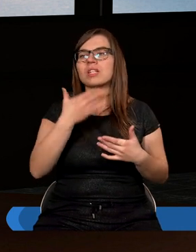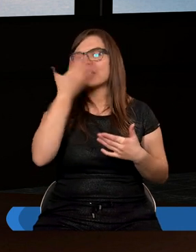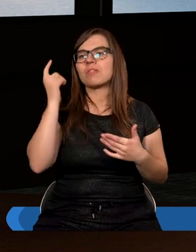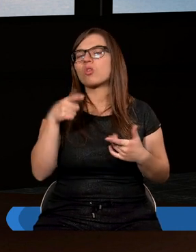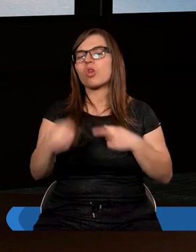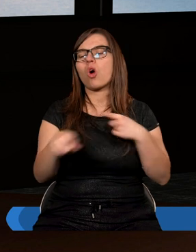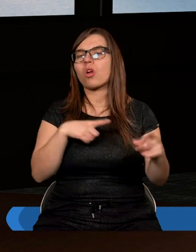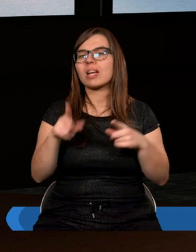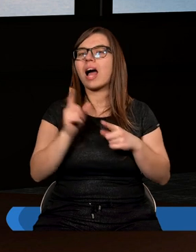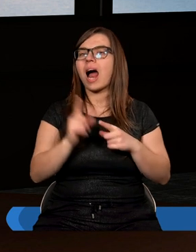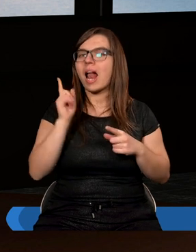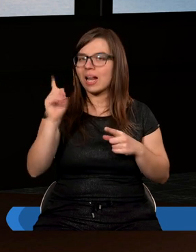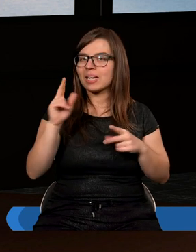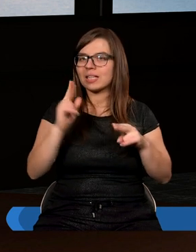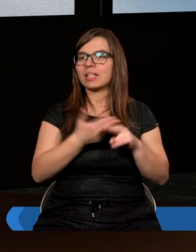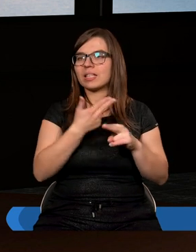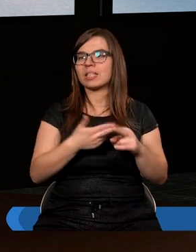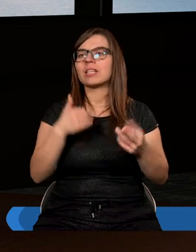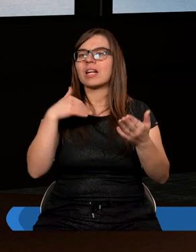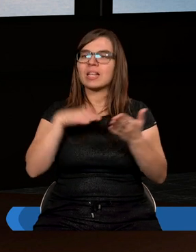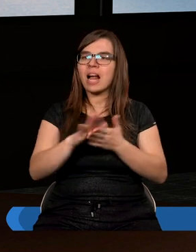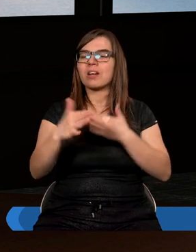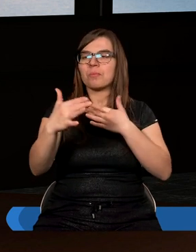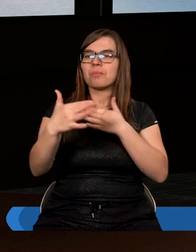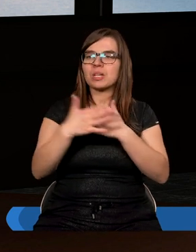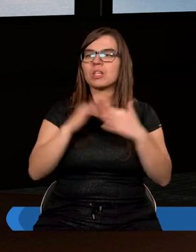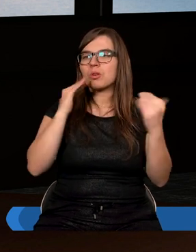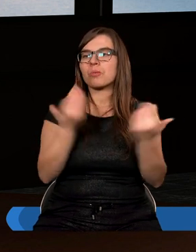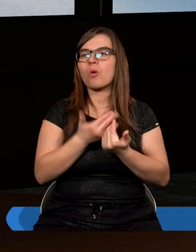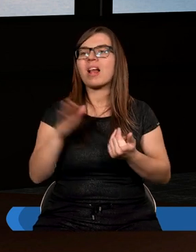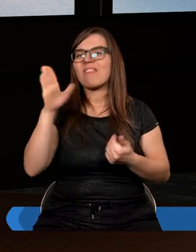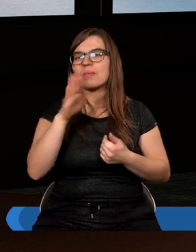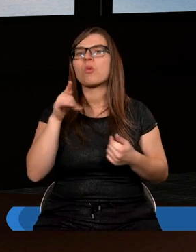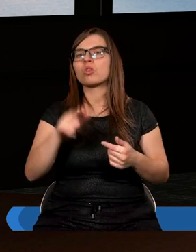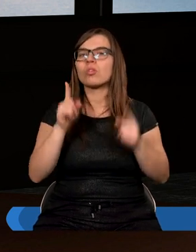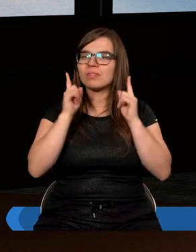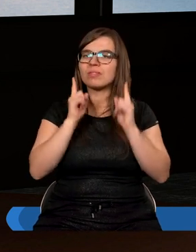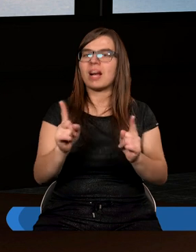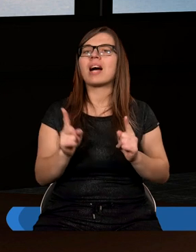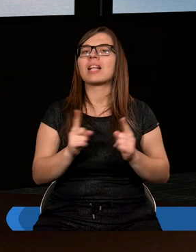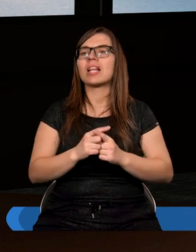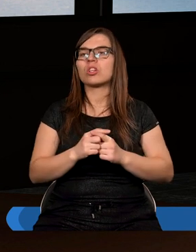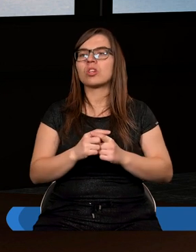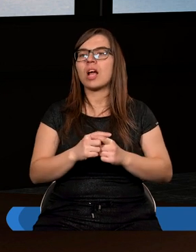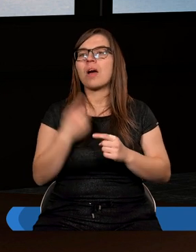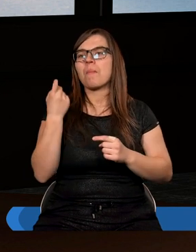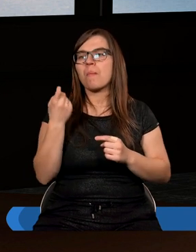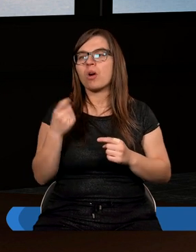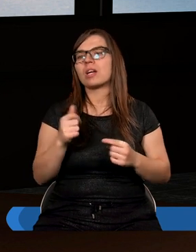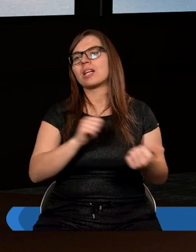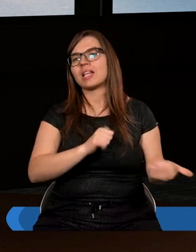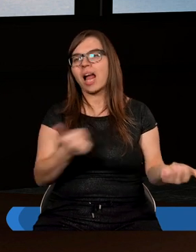wiedziałam, co to oznacza. Natomiast kiedy zaczęłam bliżej poznawać Pana Boga, to rzeczywiście w momencie